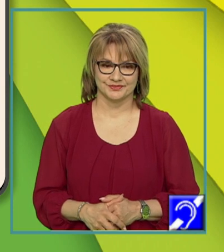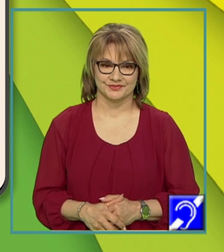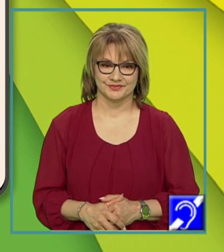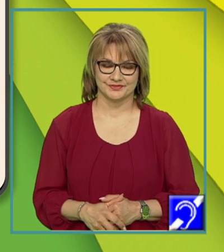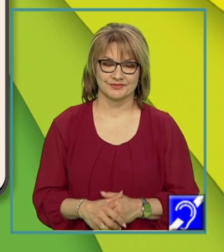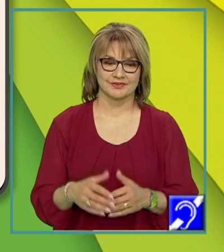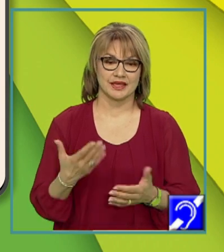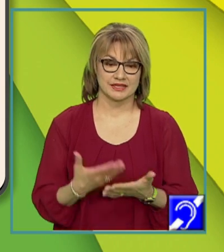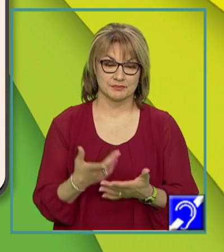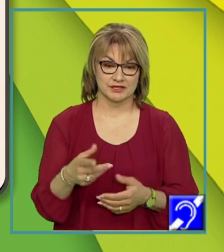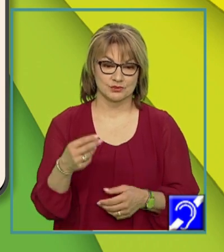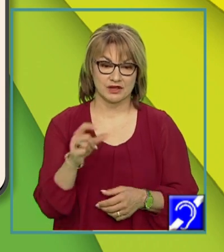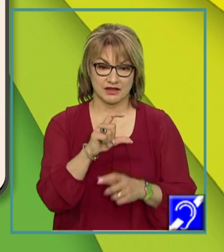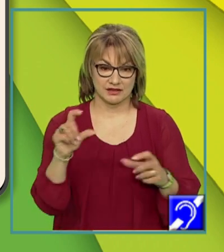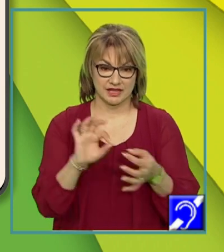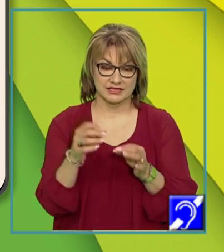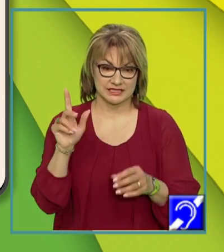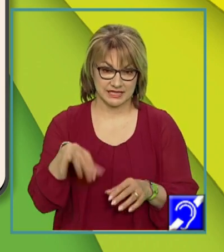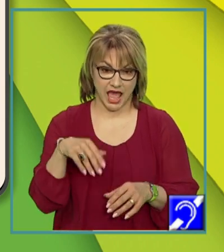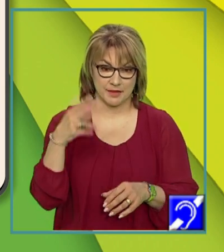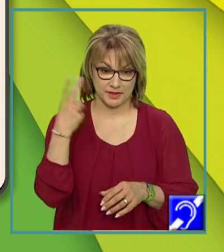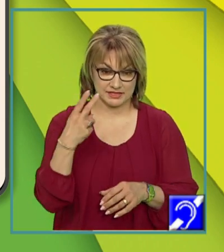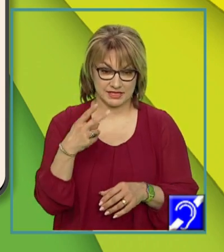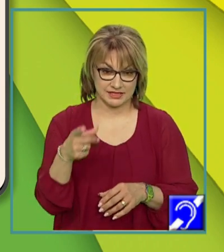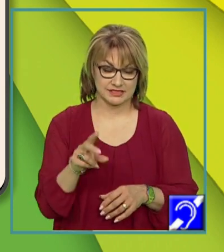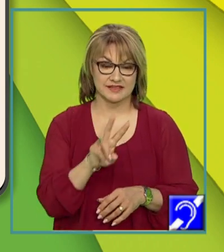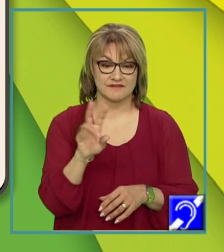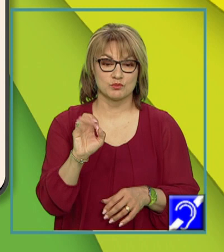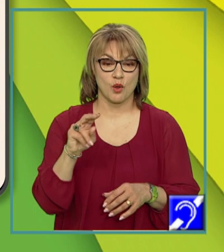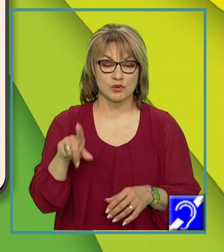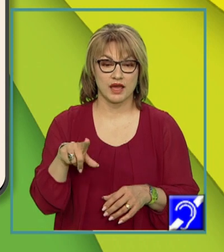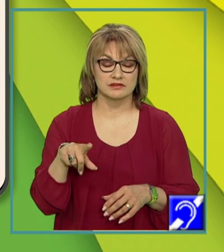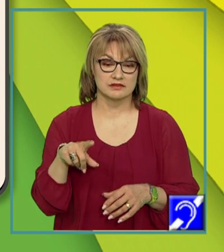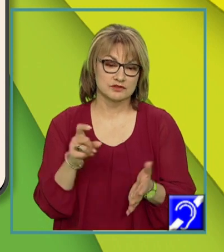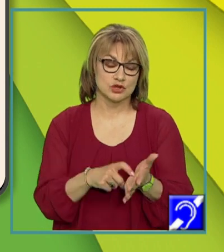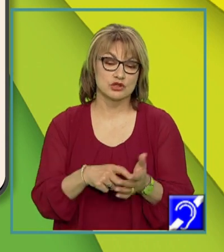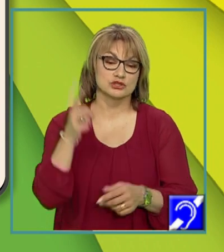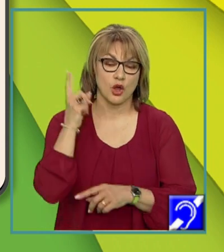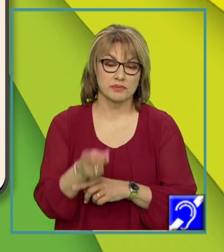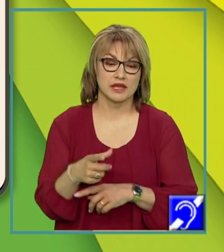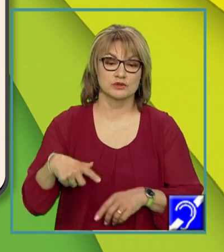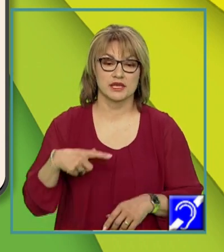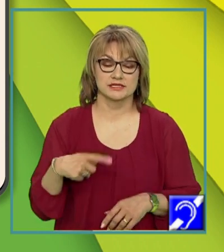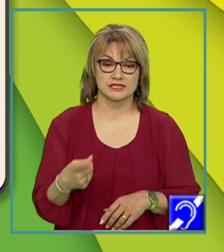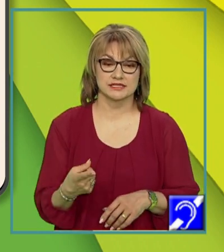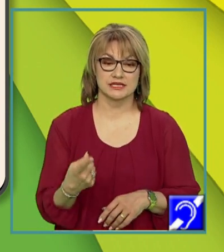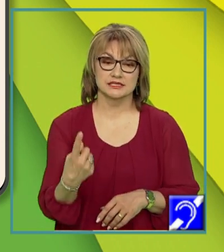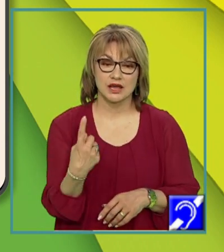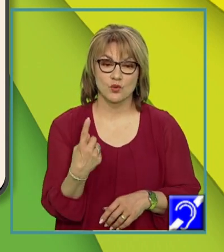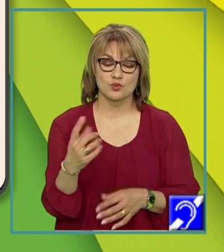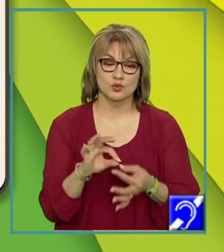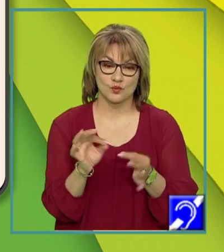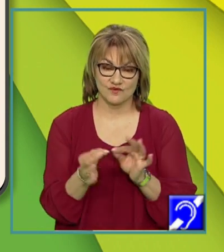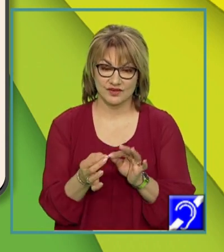Pentru ca enunțul să aibă sens. De aceea, verbul copulativ solicită obligatoriu existența unui